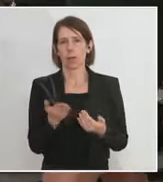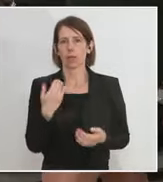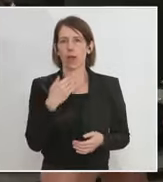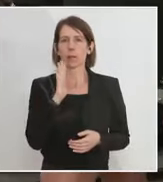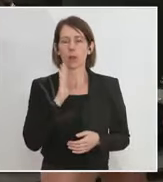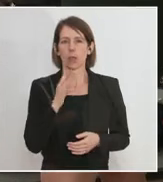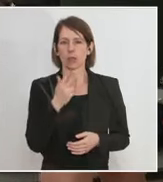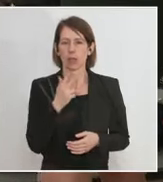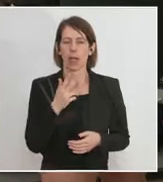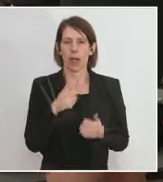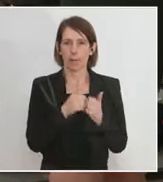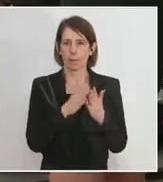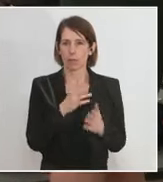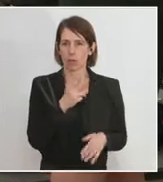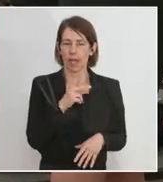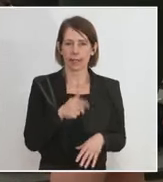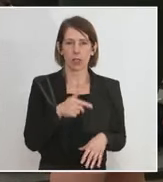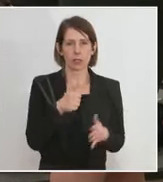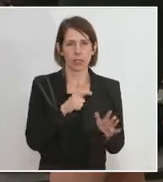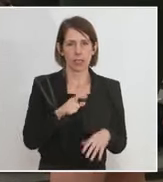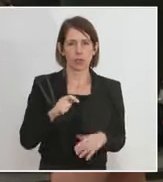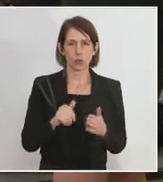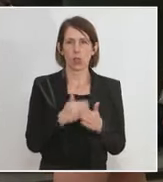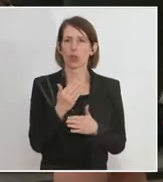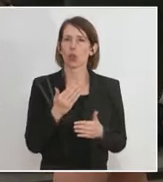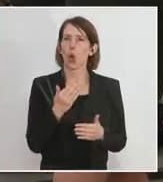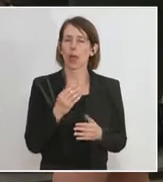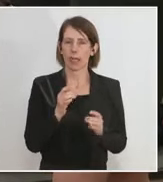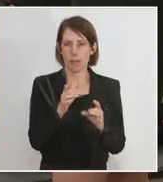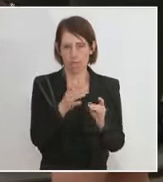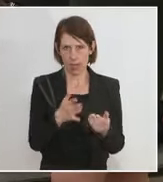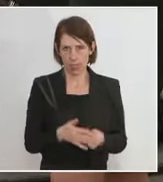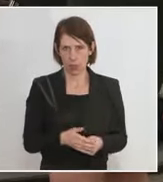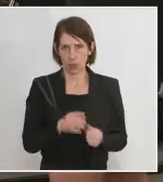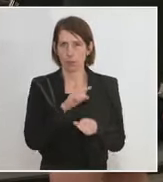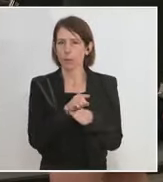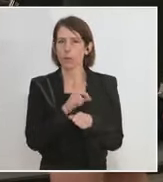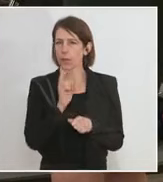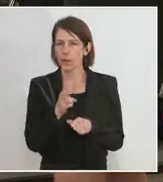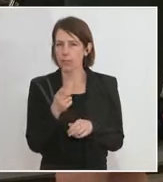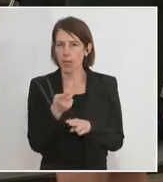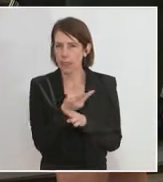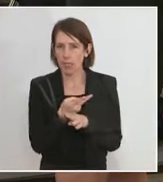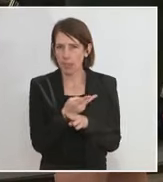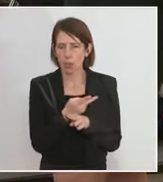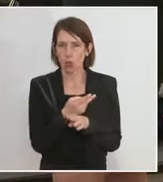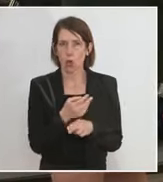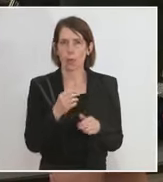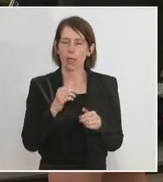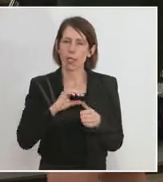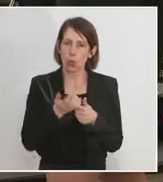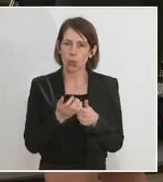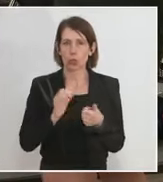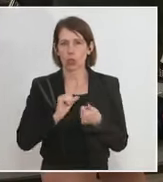,3600 avisierten möglicherweise Neuinfektionen gerechnet. Ab wann kann ein Gastronomie, Handel und Co. rechnen ganz und auf